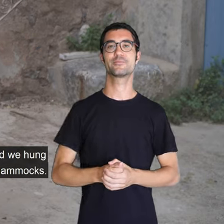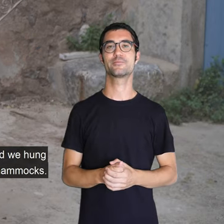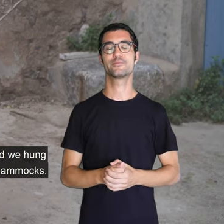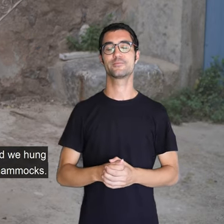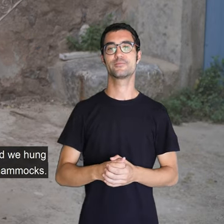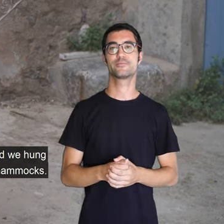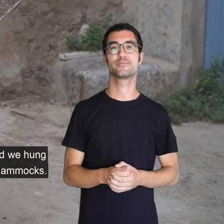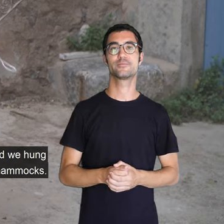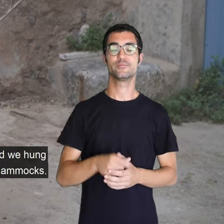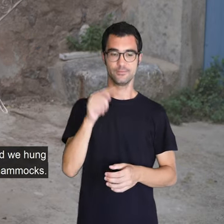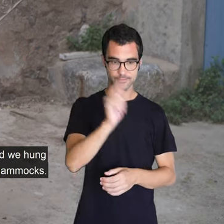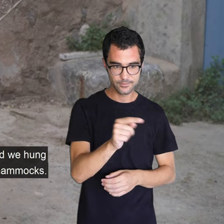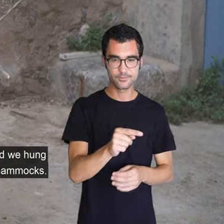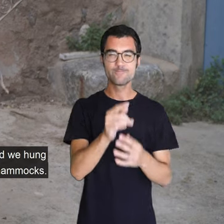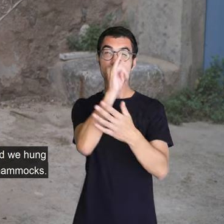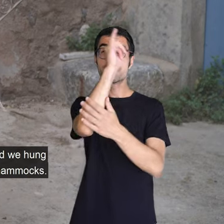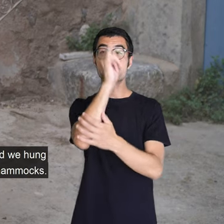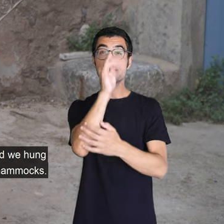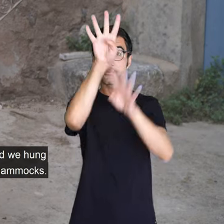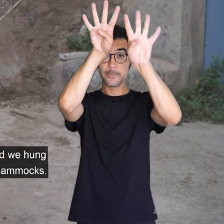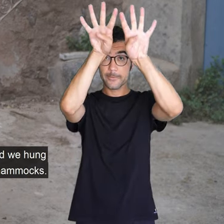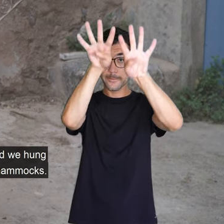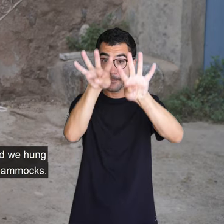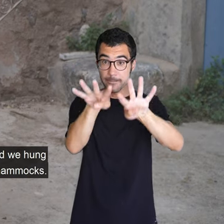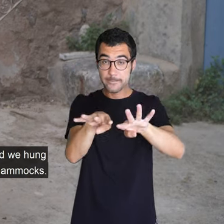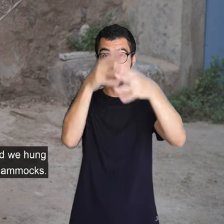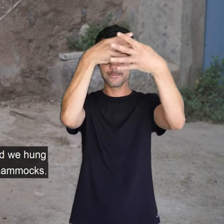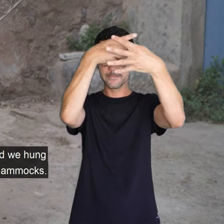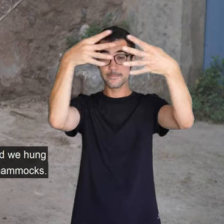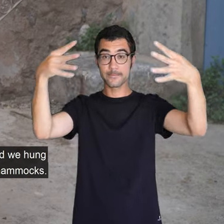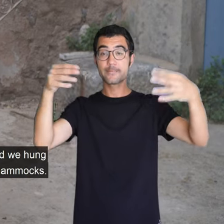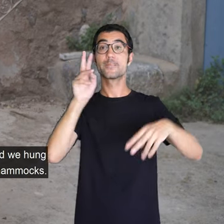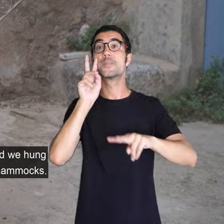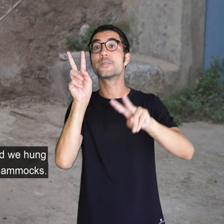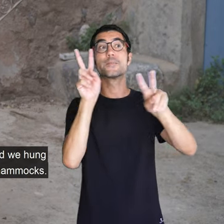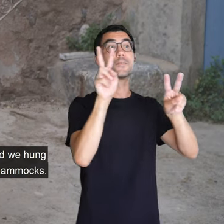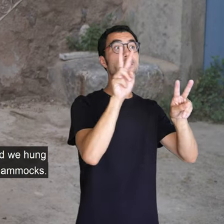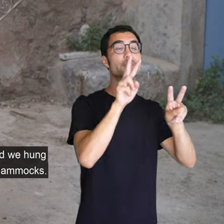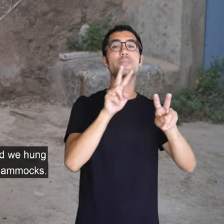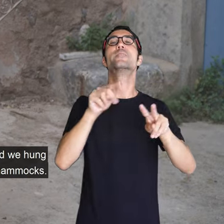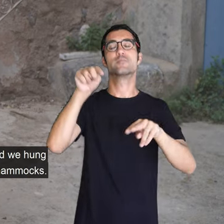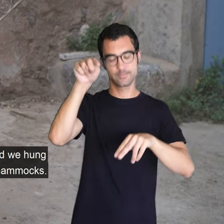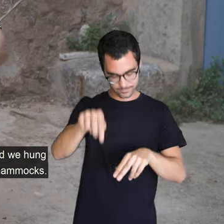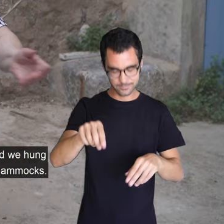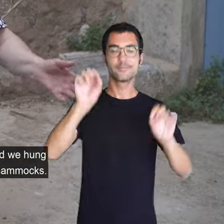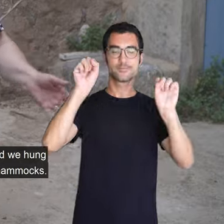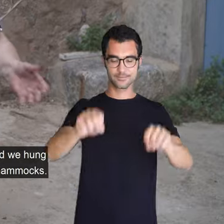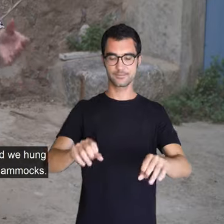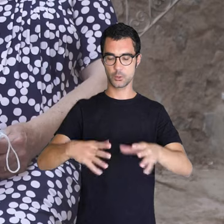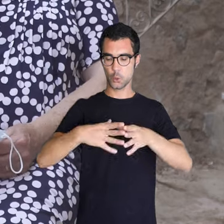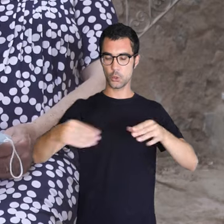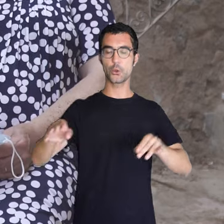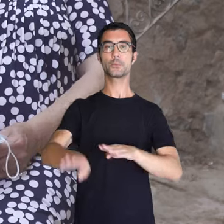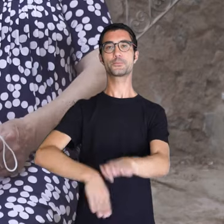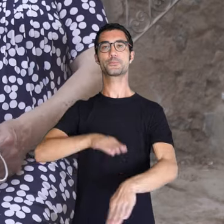vetes, tres vetes d'aquestes, i teníem un parell de velomars, amacas d